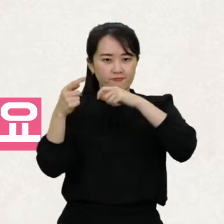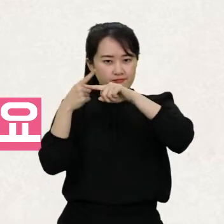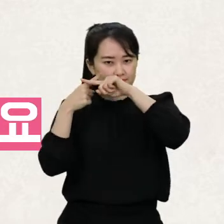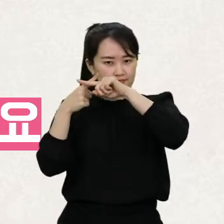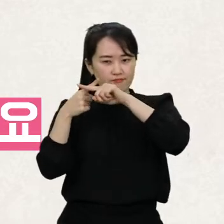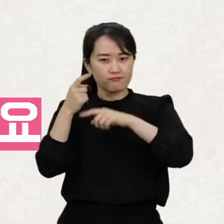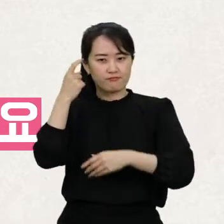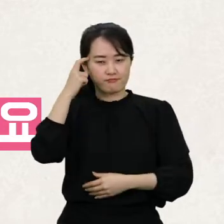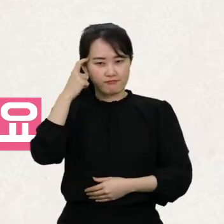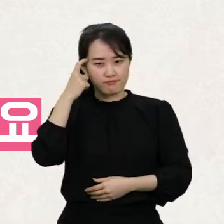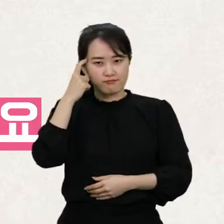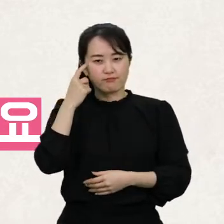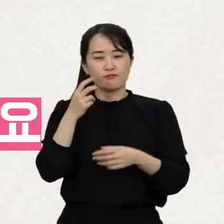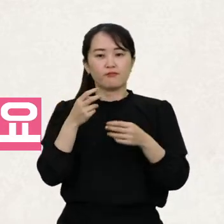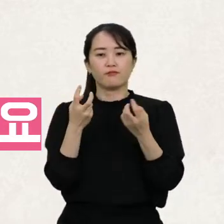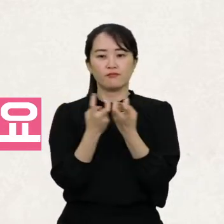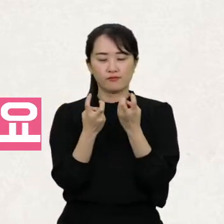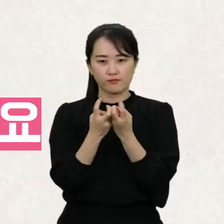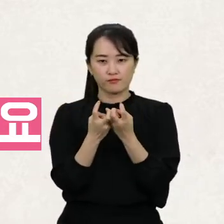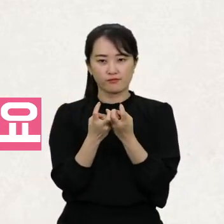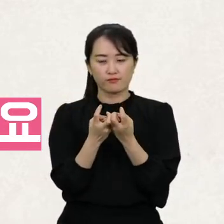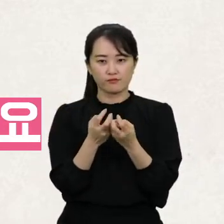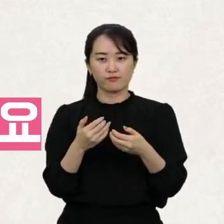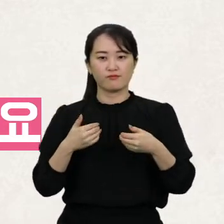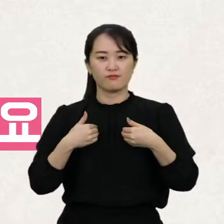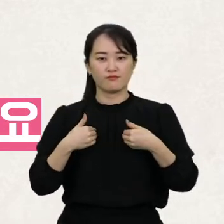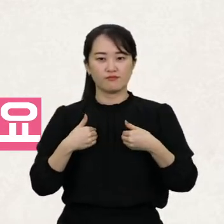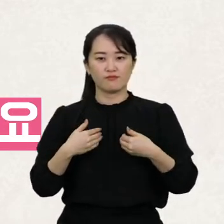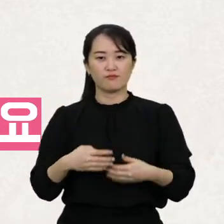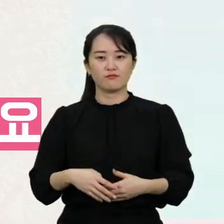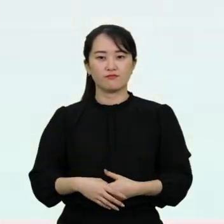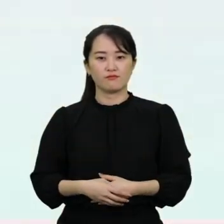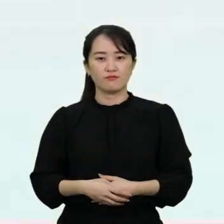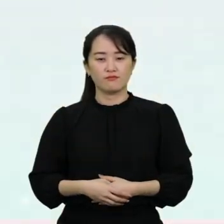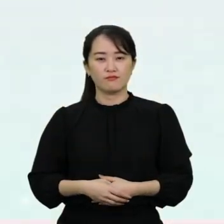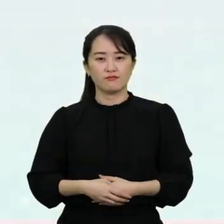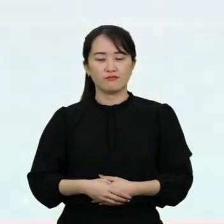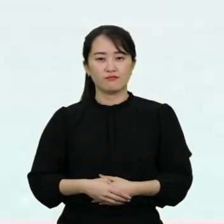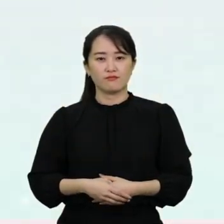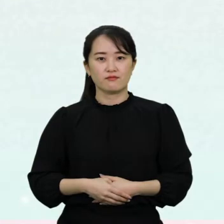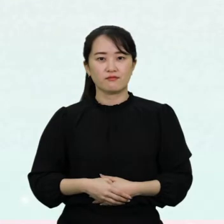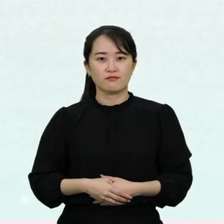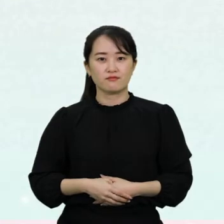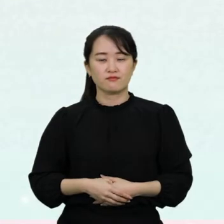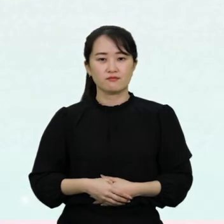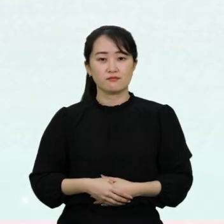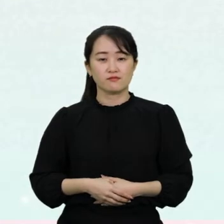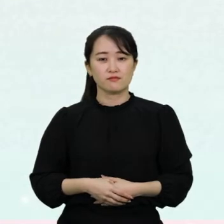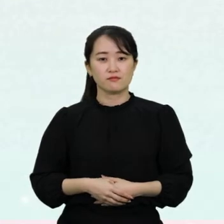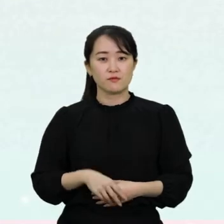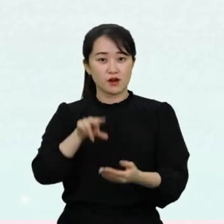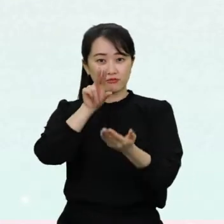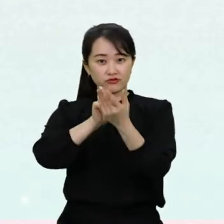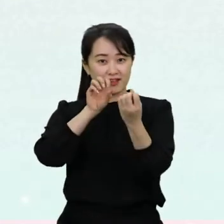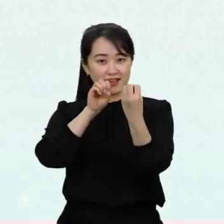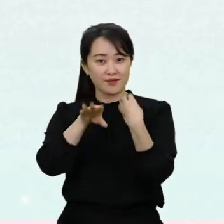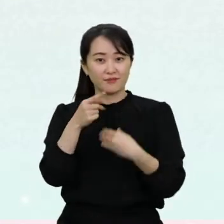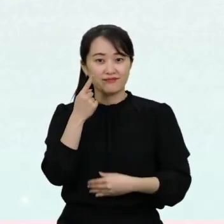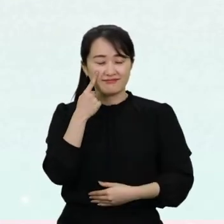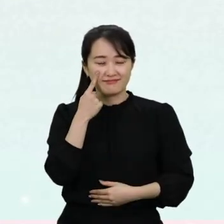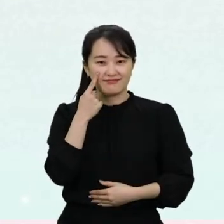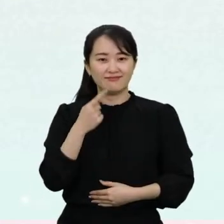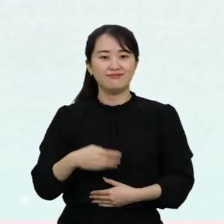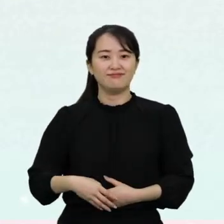조치들을 세부적으로 규정해야 한다는 뜻을 담고 있어요. 그럼 퀴즈를 풀어볼까요?